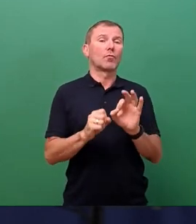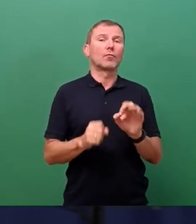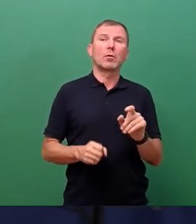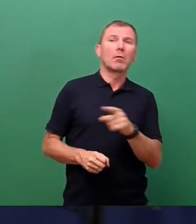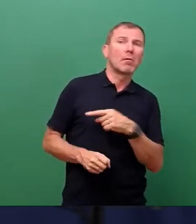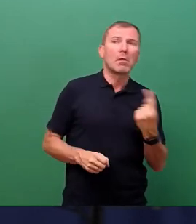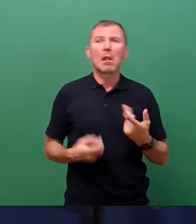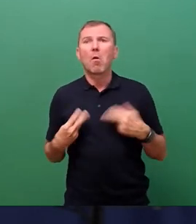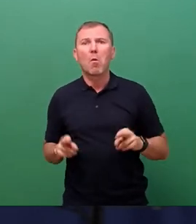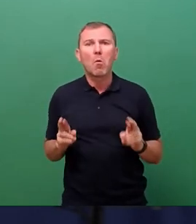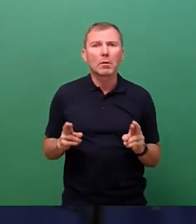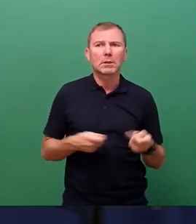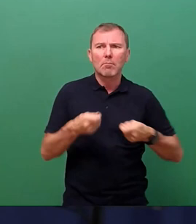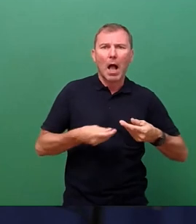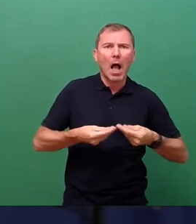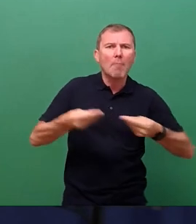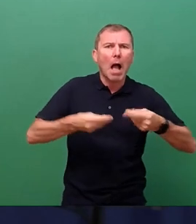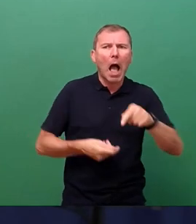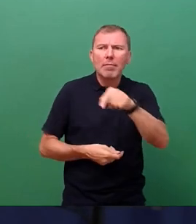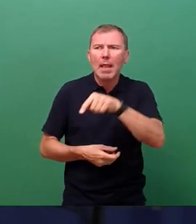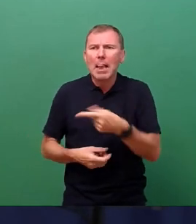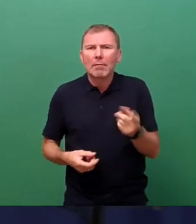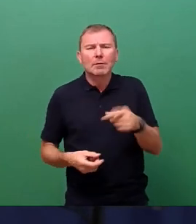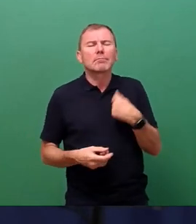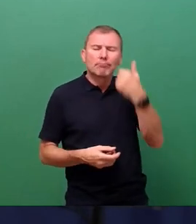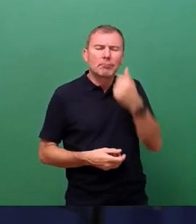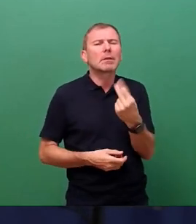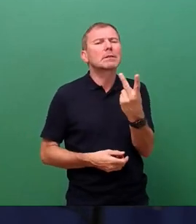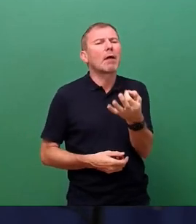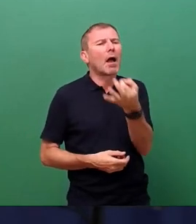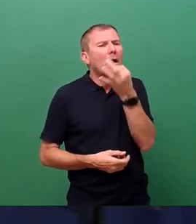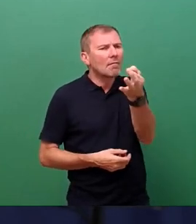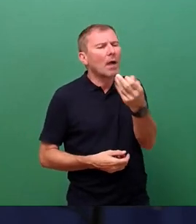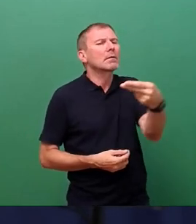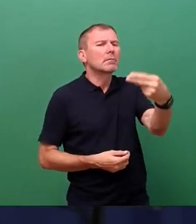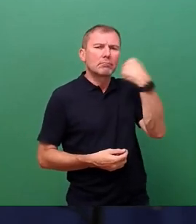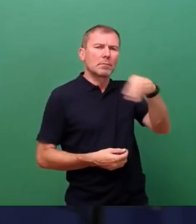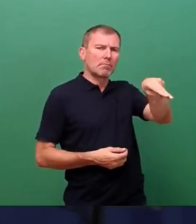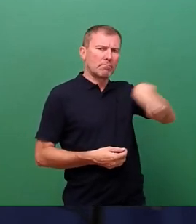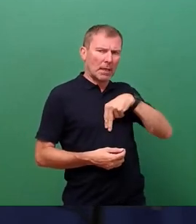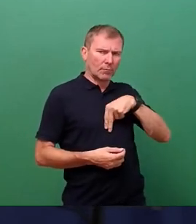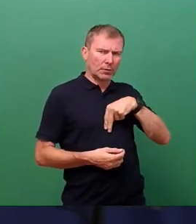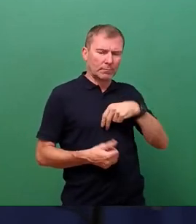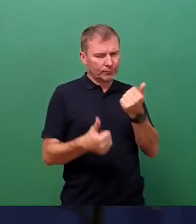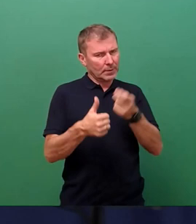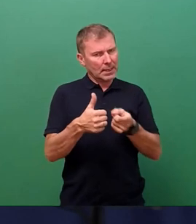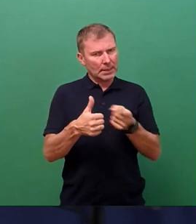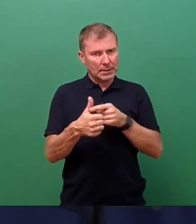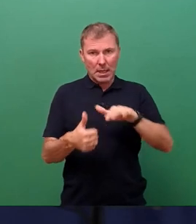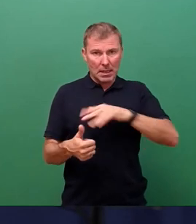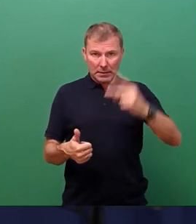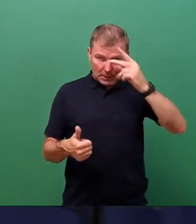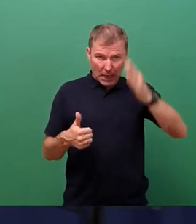im Handel. Deswegen möchte ich um Beantwortung von zwei Fragen bitten, nämlich zum einen wird die Landeshauptstadt